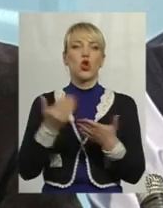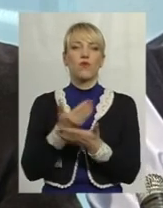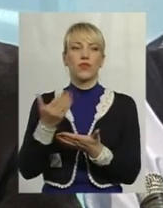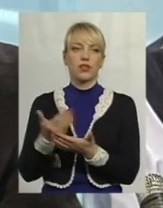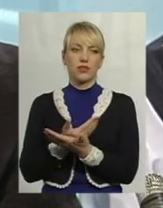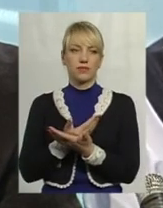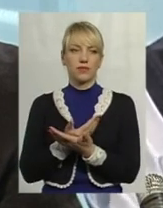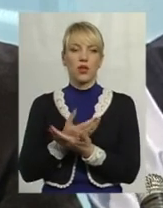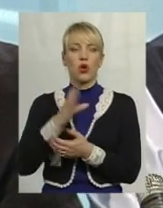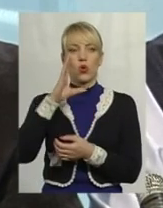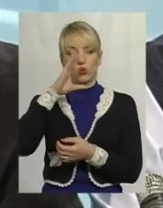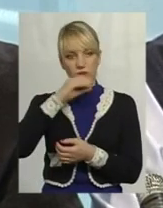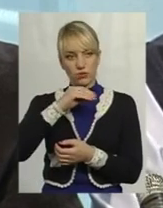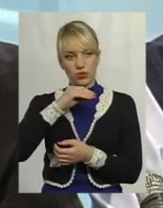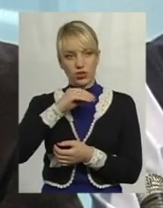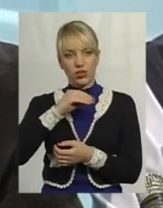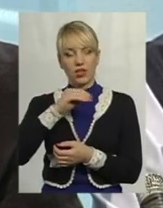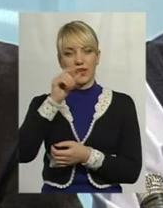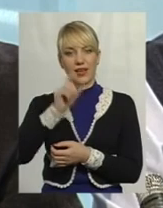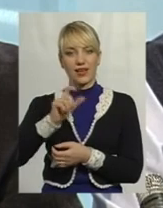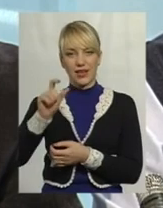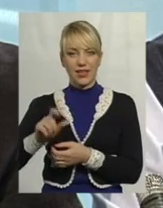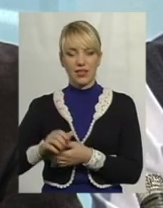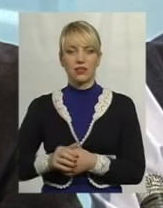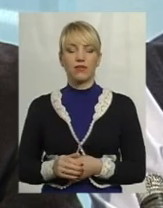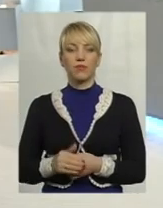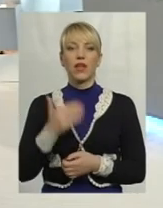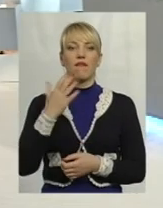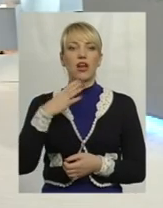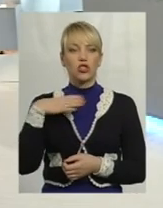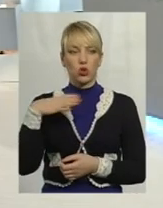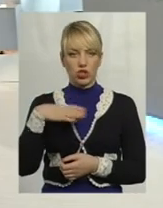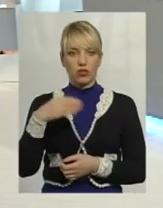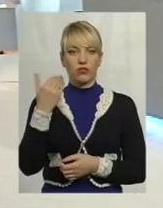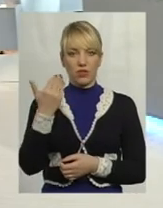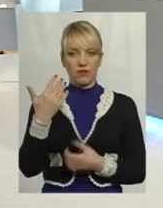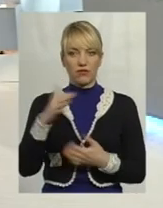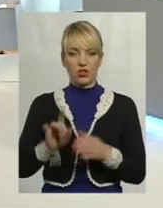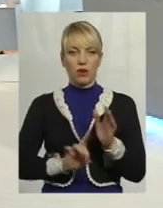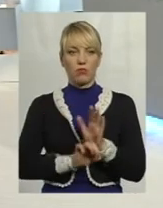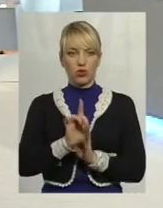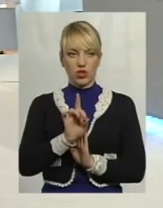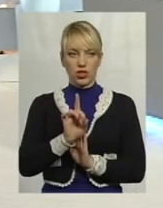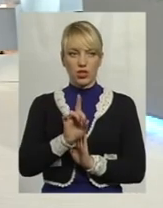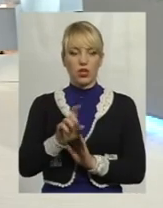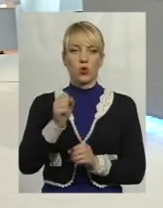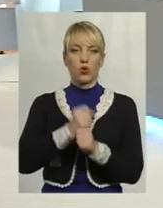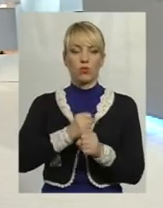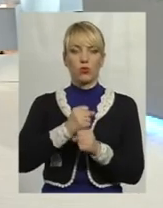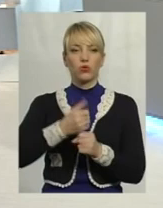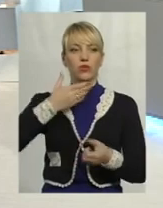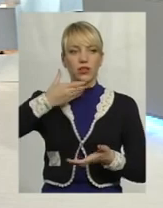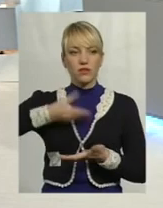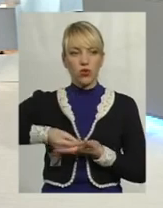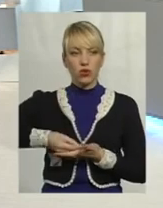таких, скажімо, успішних приємців. Ваші очікування. Ви вже розпочали роботу над своїм